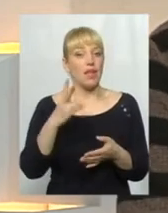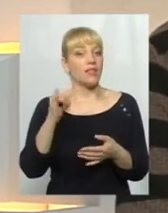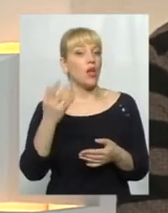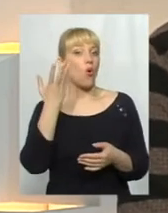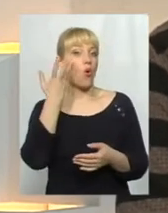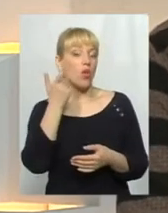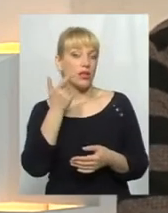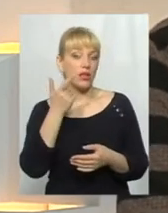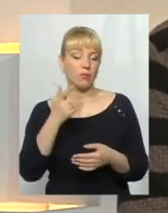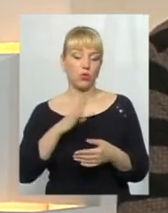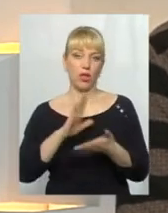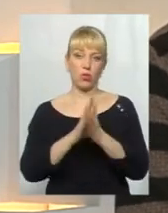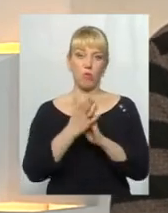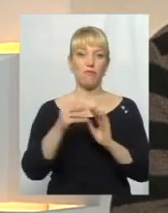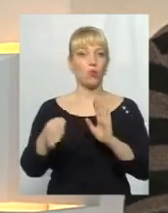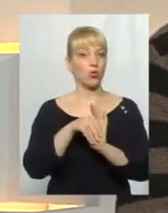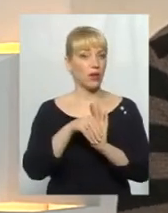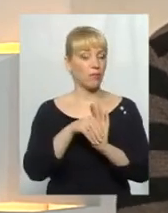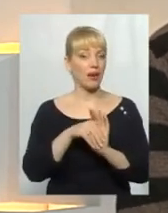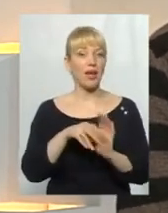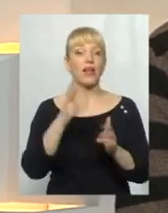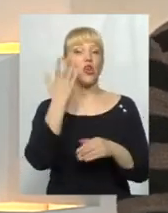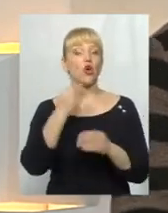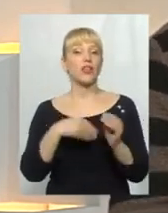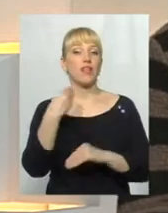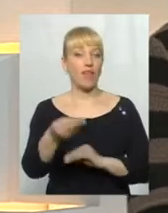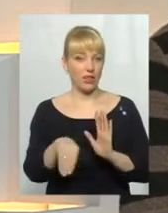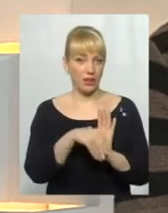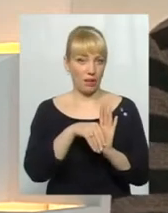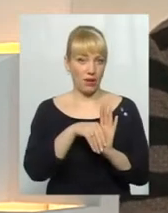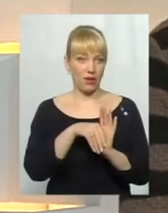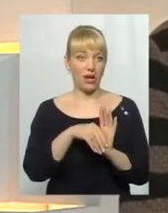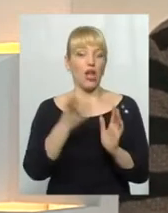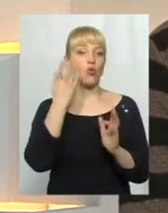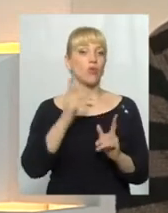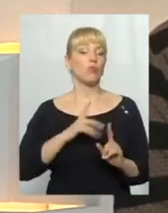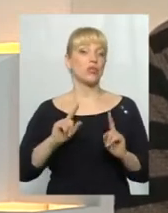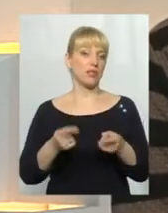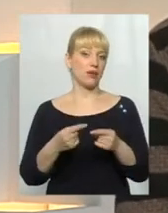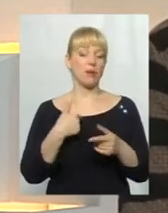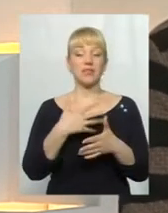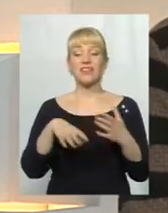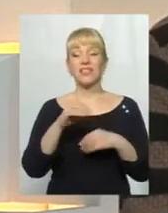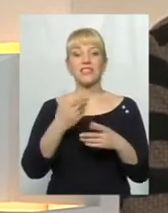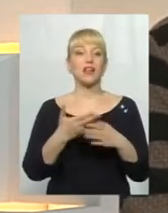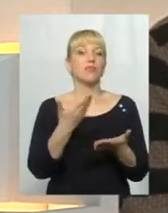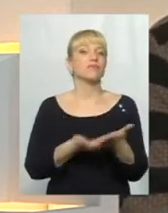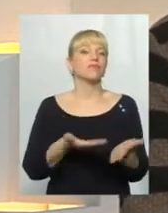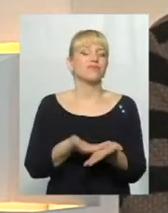Ніколи була домовленість про хабар, ніколи була тача хабаря, ніколи було затримання. Ми це знаємо гіпотетично.